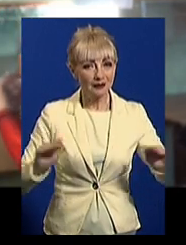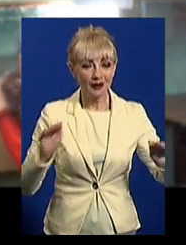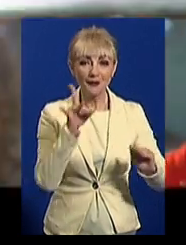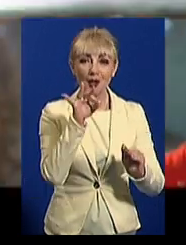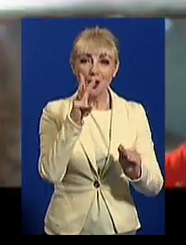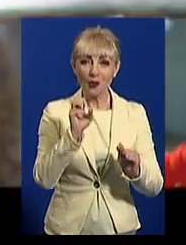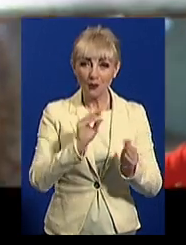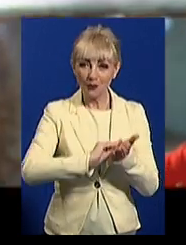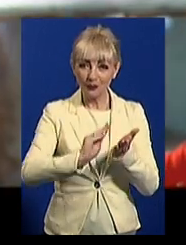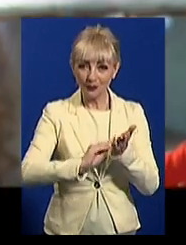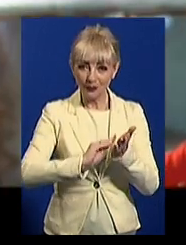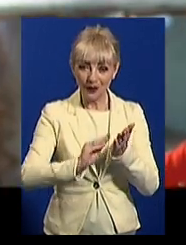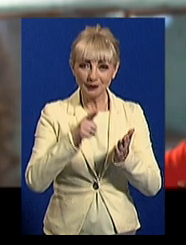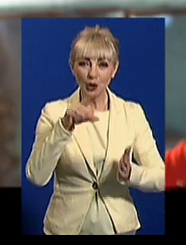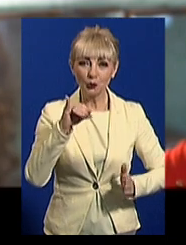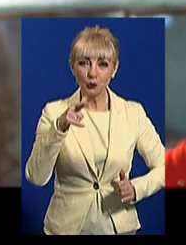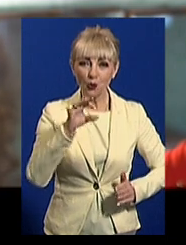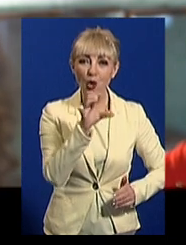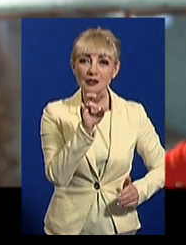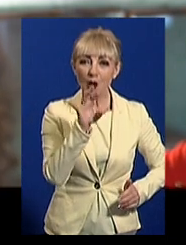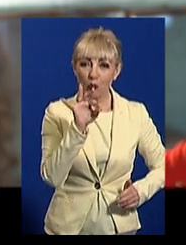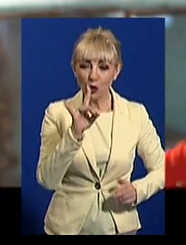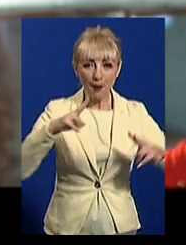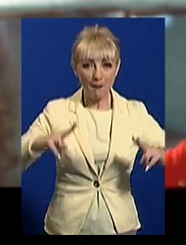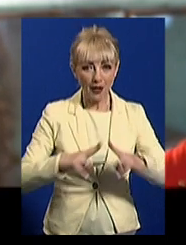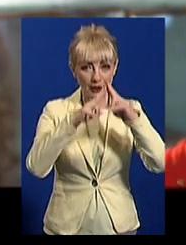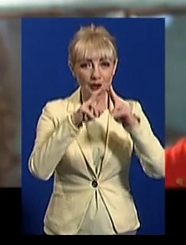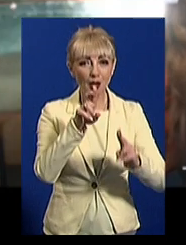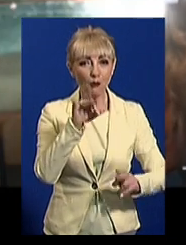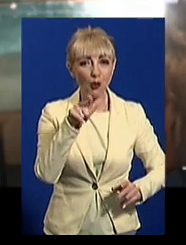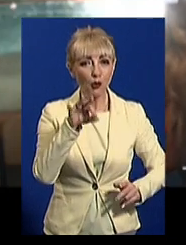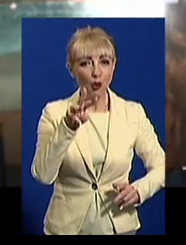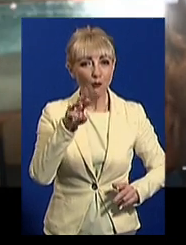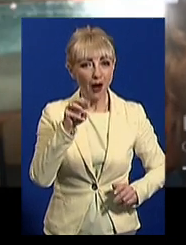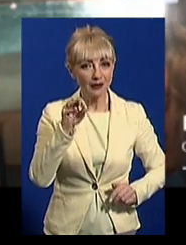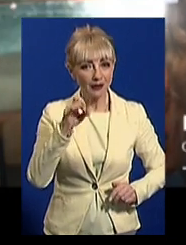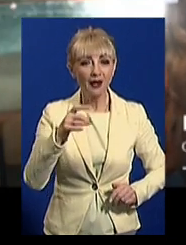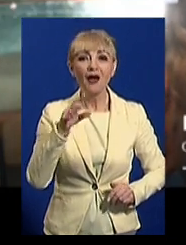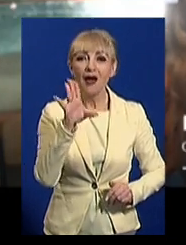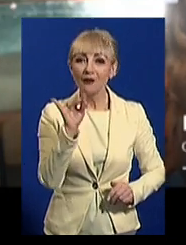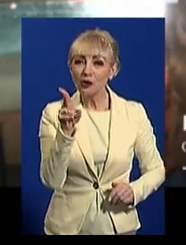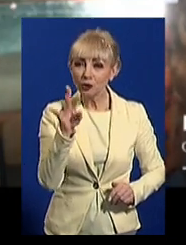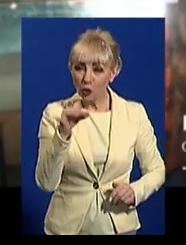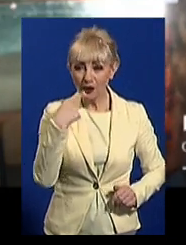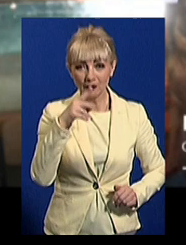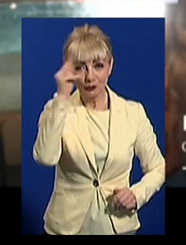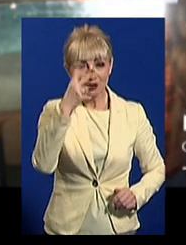Віктора Гюго «Собор паризької богоматері». Вікторія говорить, учила його два місяці. Я розумію, що це важливо.